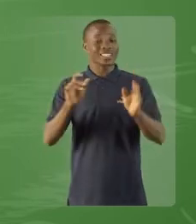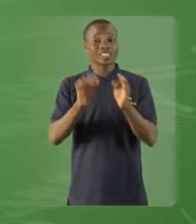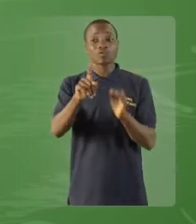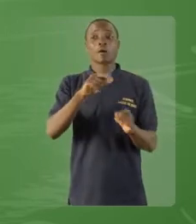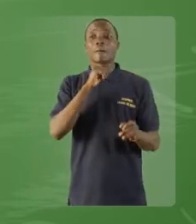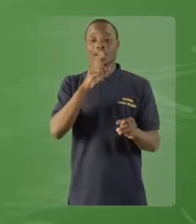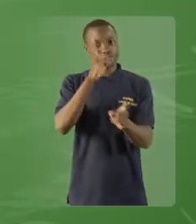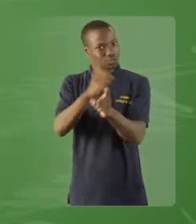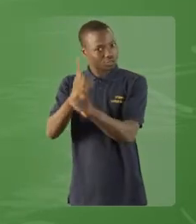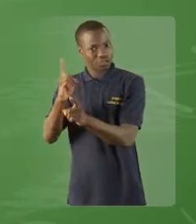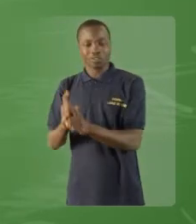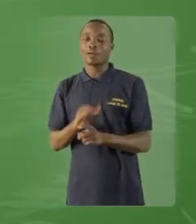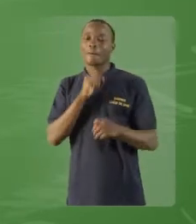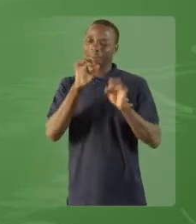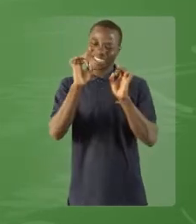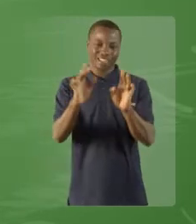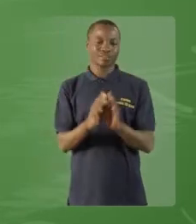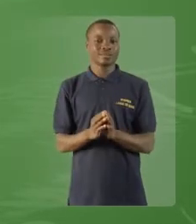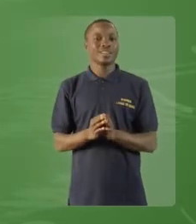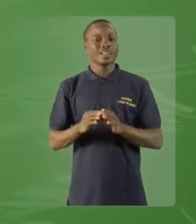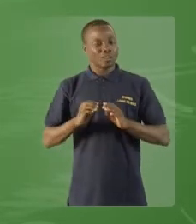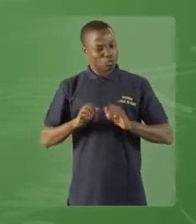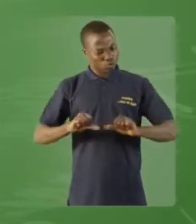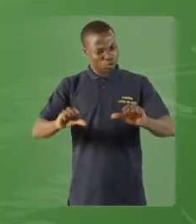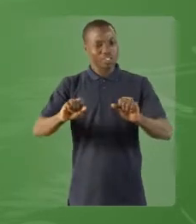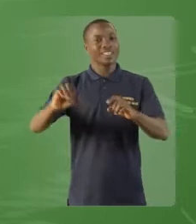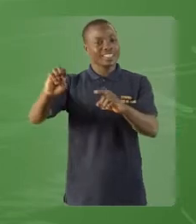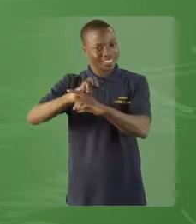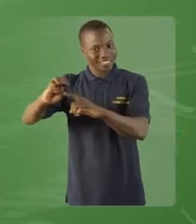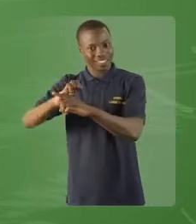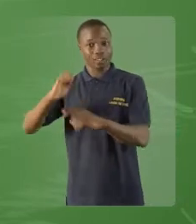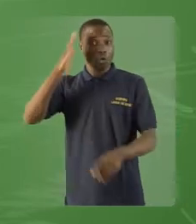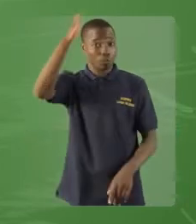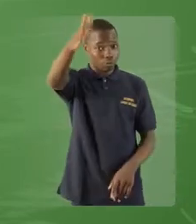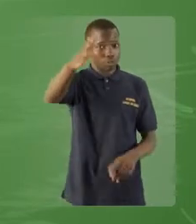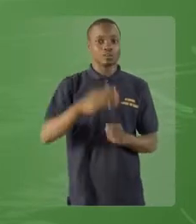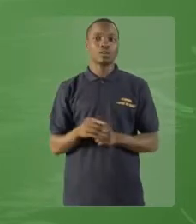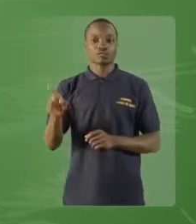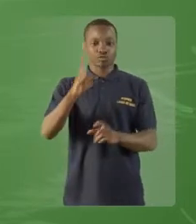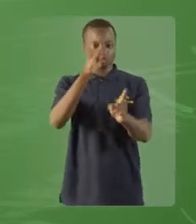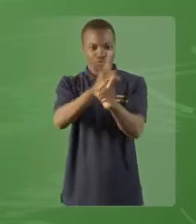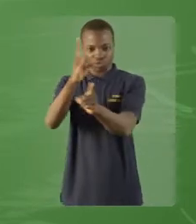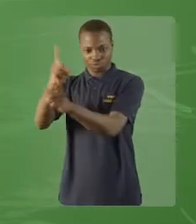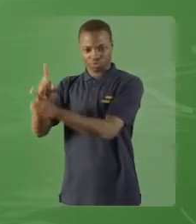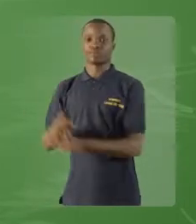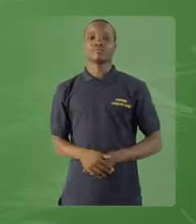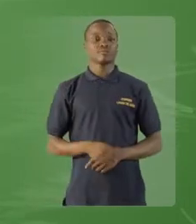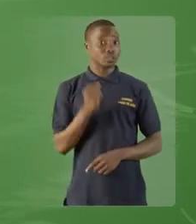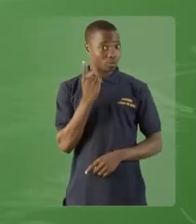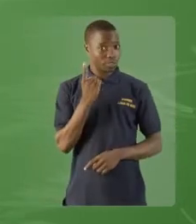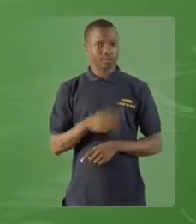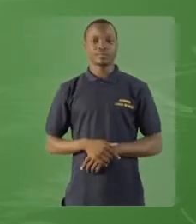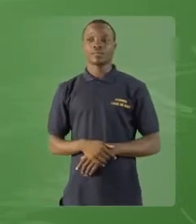votre exercice des maisons. Pour ceux qui ont trouvé, bravo à vous. Ceux qui n'ont pas trouvé du courage,